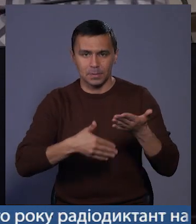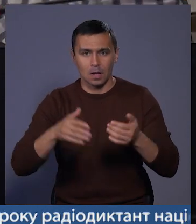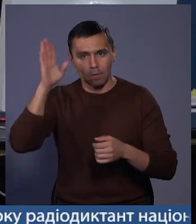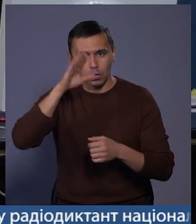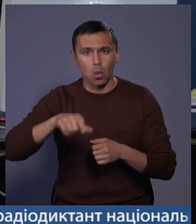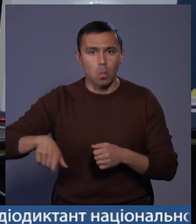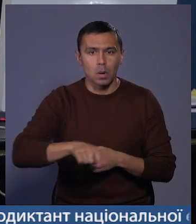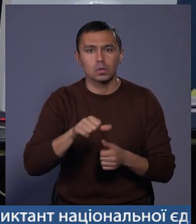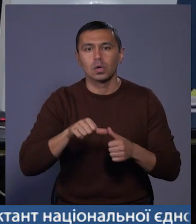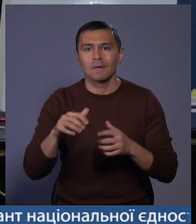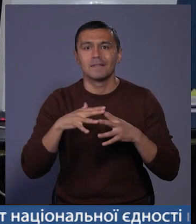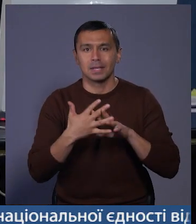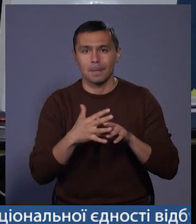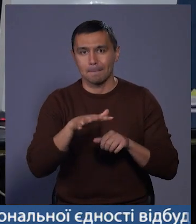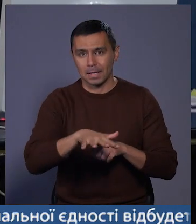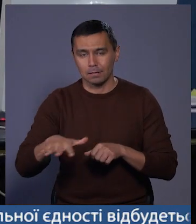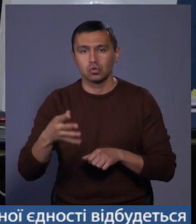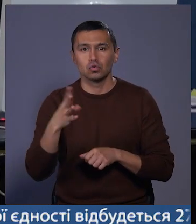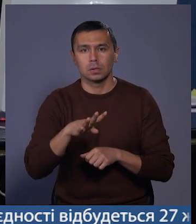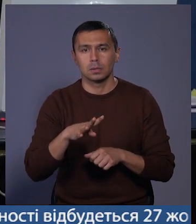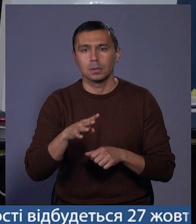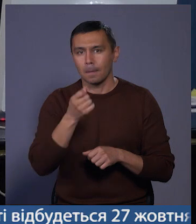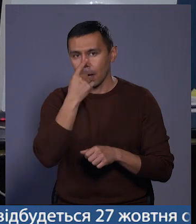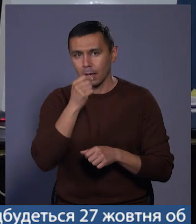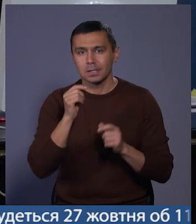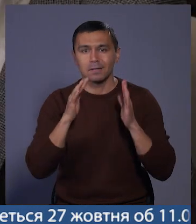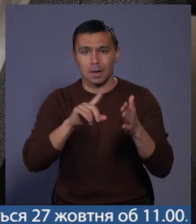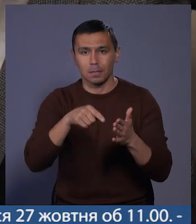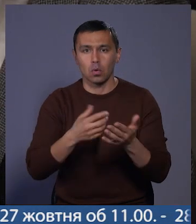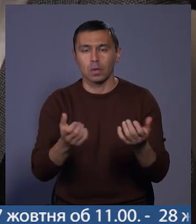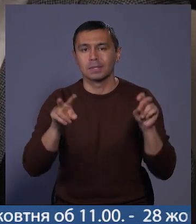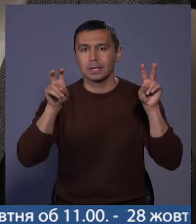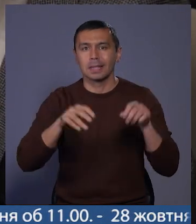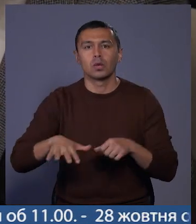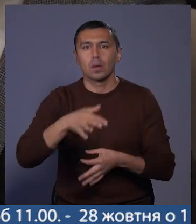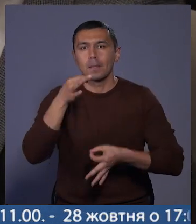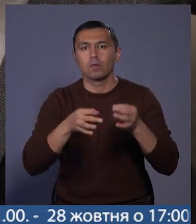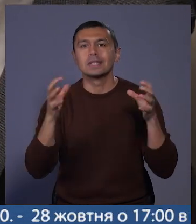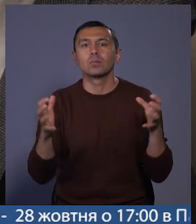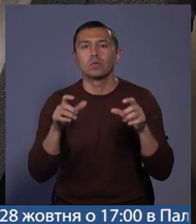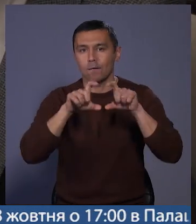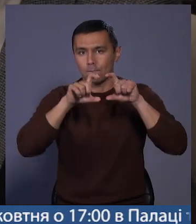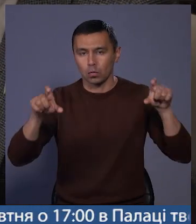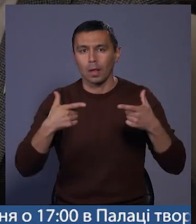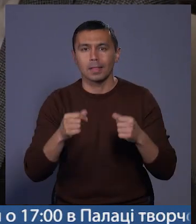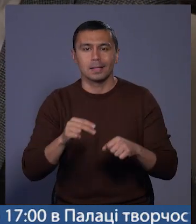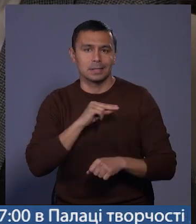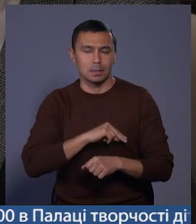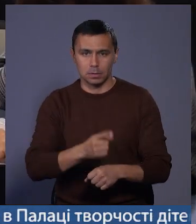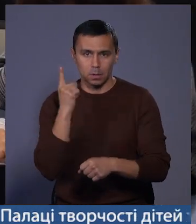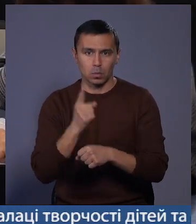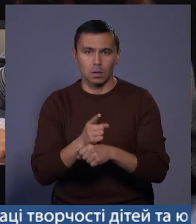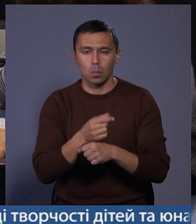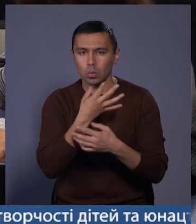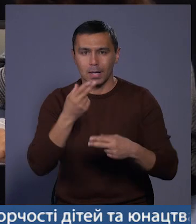об'єктів, зокрема у сільській місцевості. Чотири парки і сквери міста отримують статус території природно-заповідного фонду, де діятиме заборона на